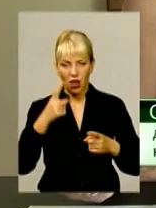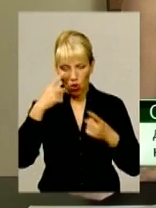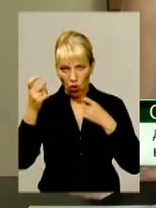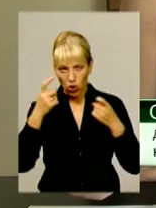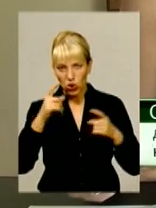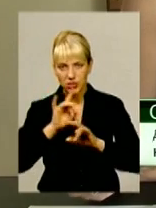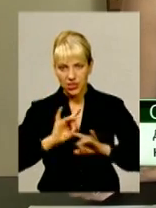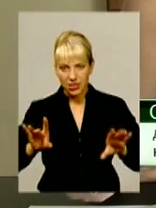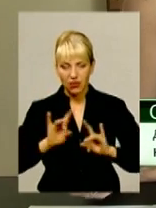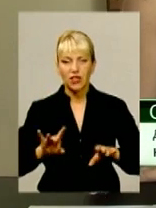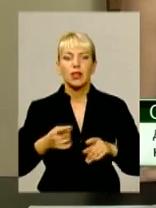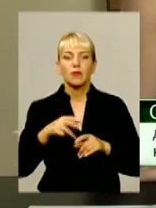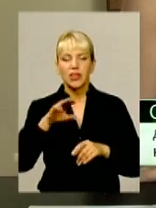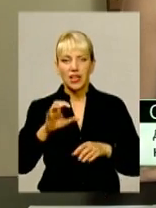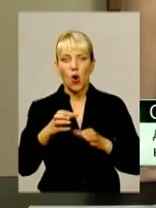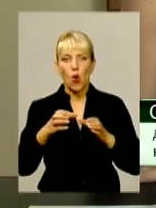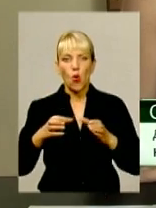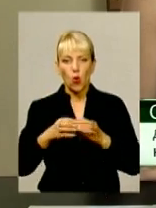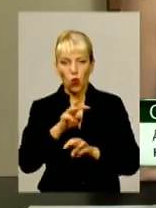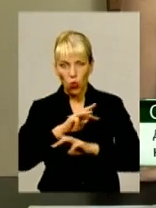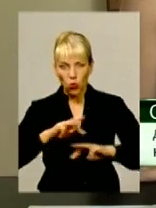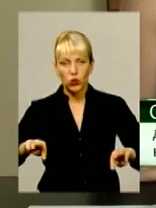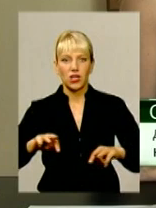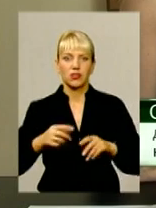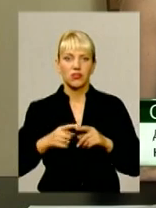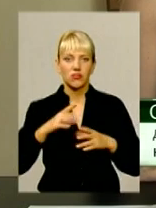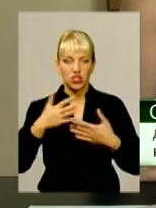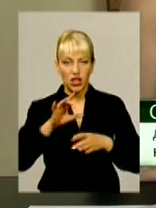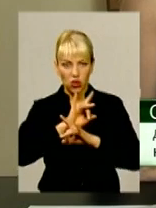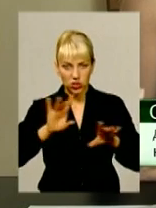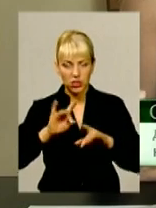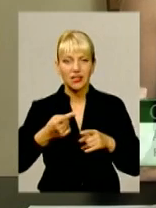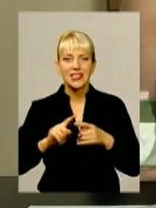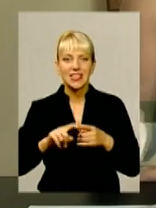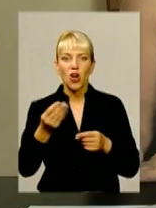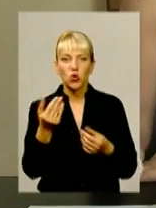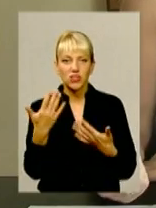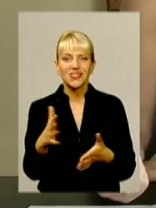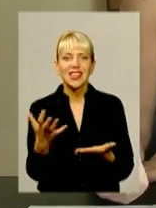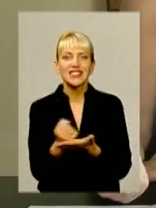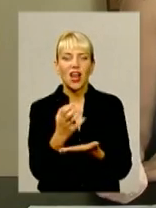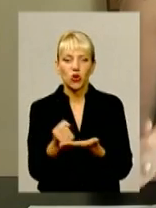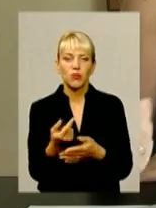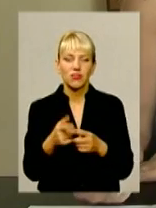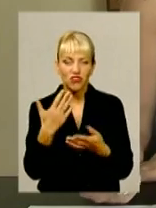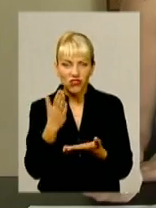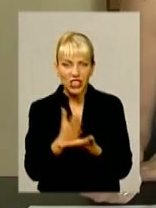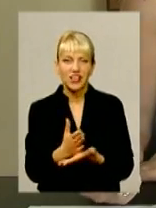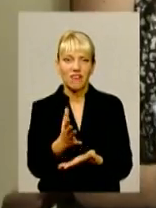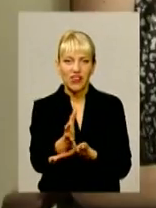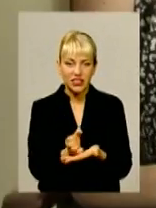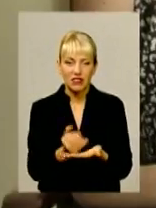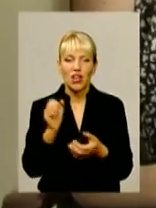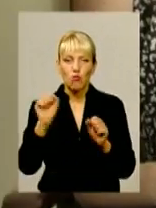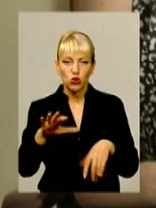питання воєнністю на розгляд Верховної Ради, то це є ті кошти, які вже зароблені. Тобто вони вже є в резерві, і вони можуть бути використані, спрямовані.